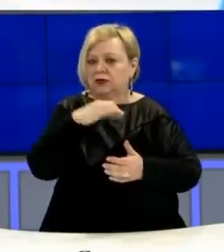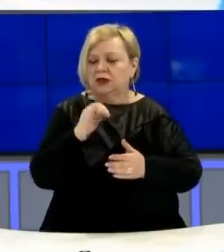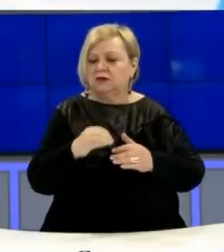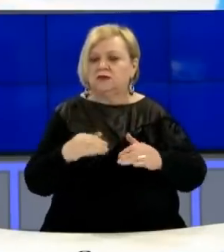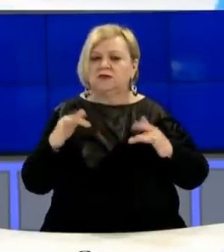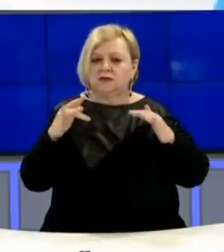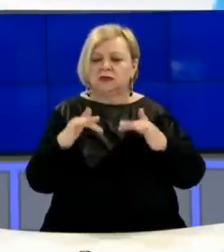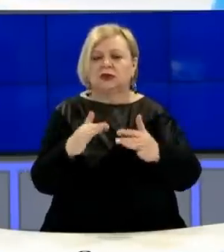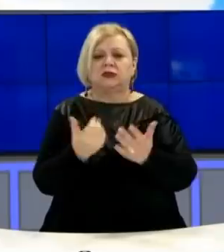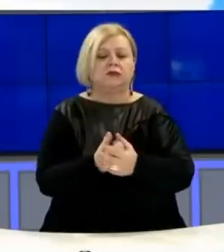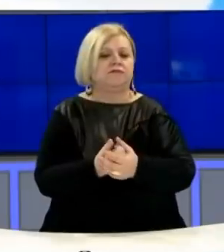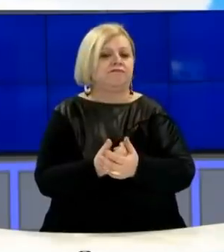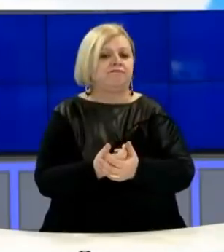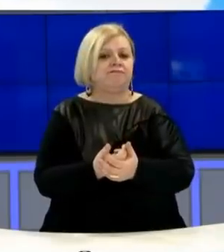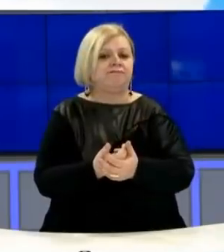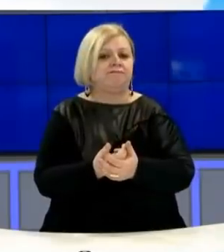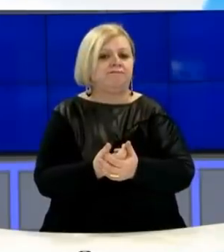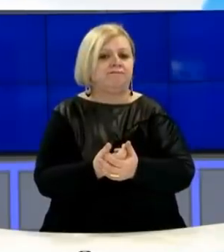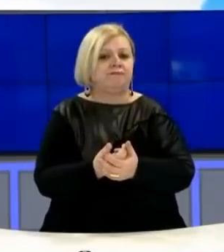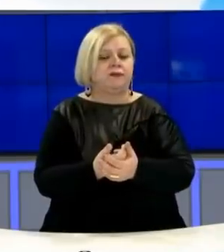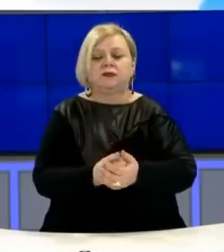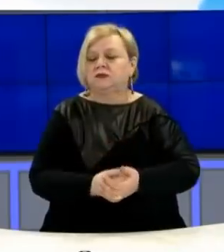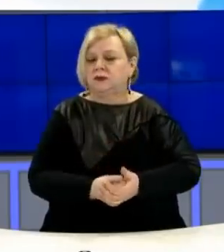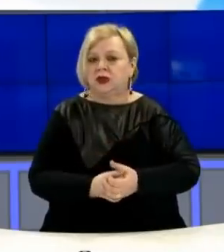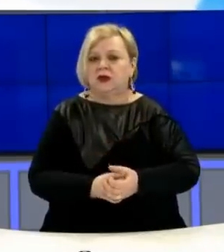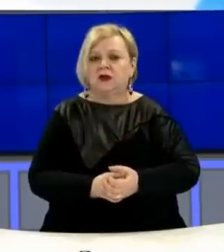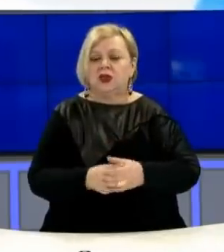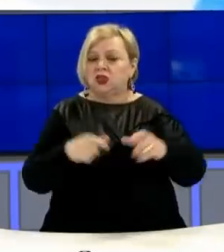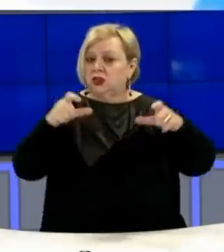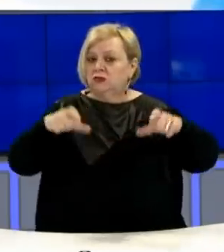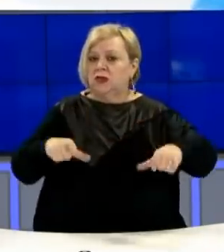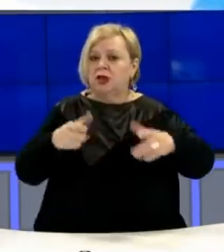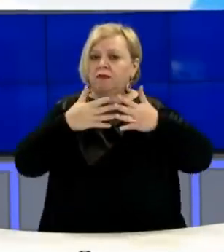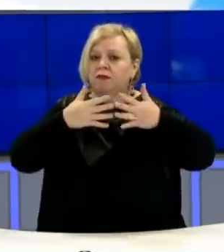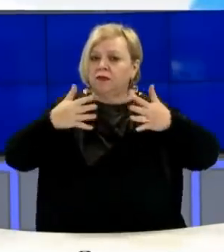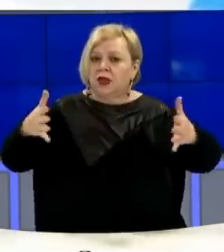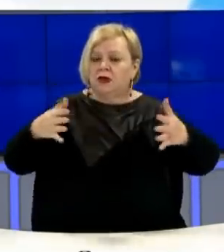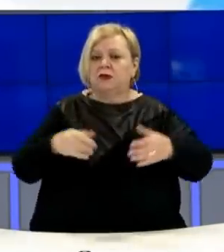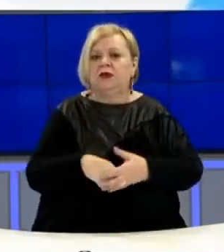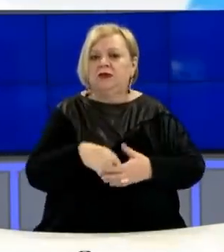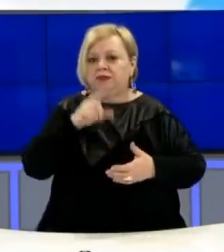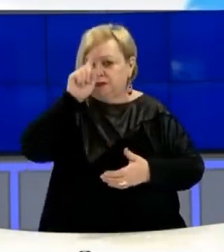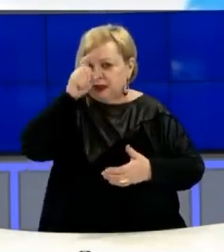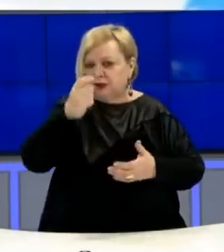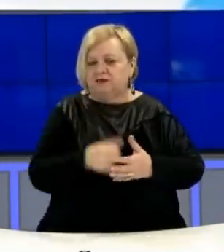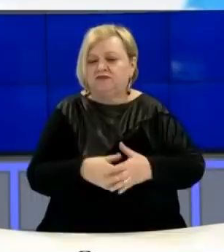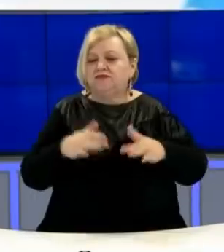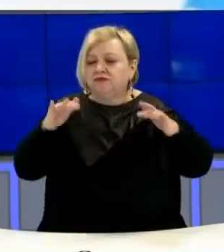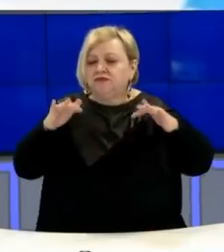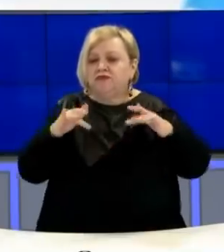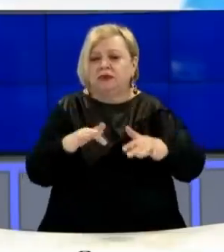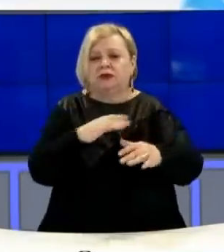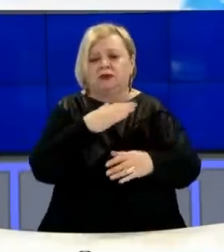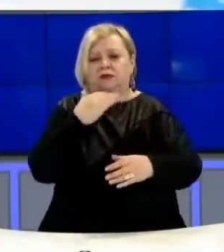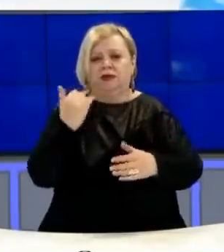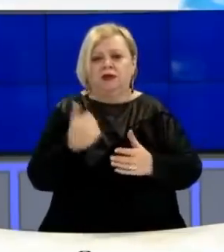lidhimin këtë shkollë të bukur gjithësësi, po në ato salat e mdha sportive në pejme, me mira veta,